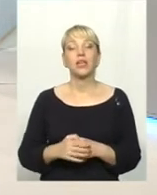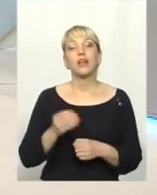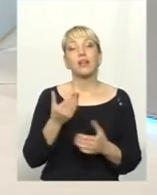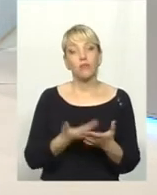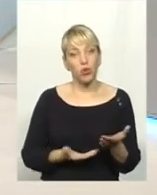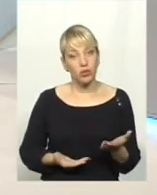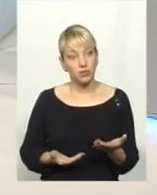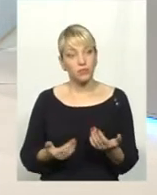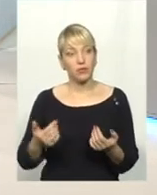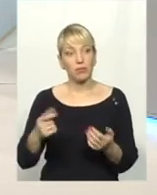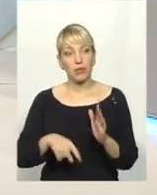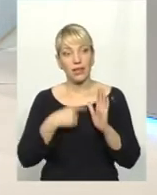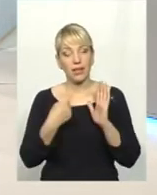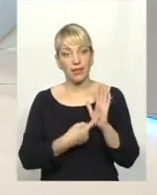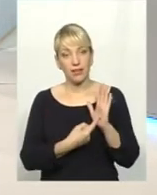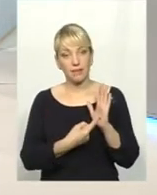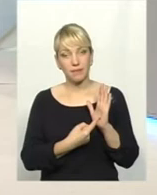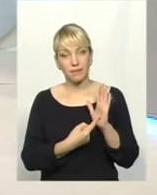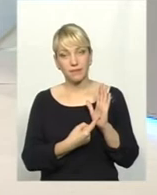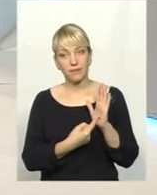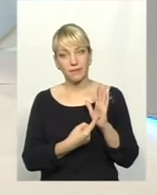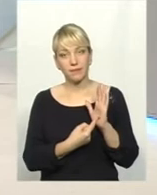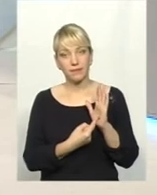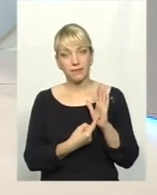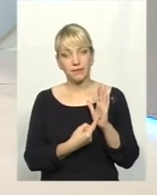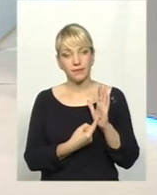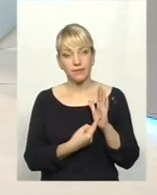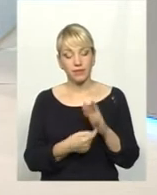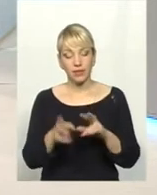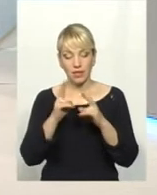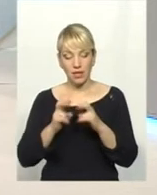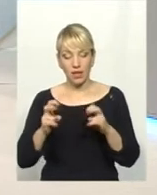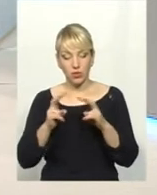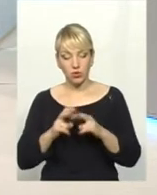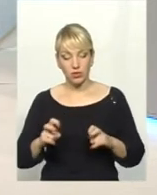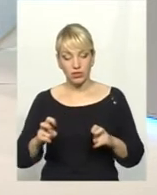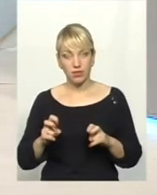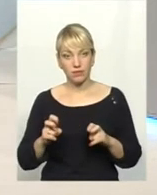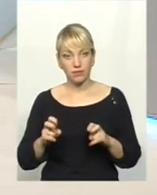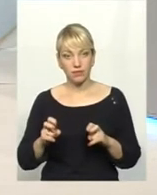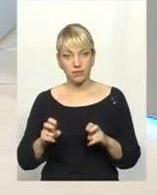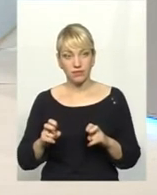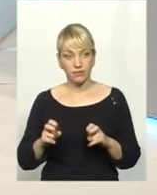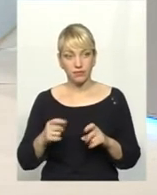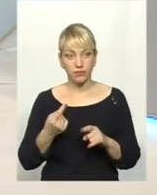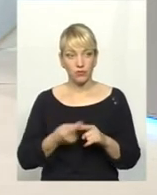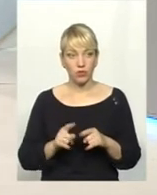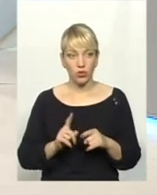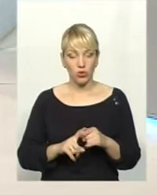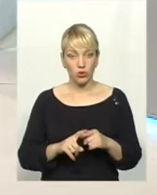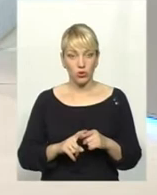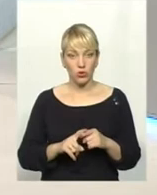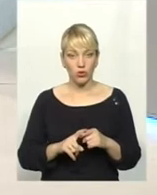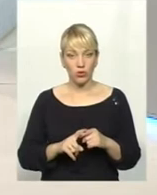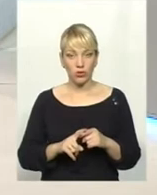питання діагностики, воно ж екстраполюється